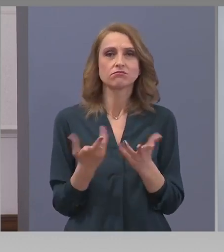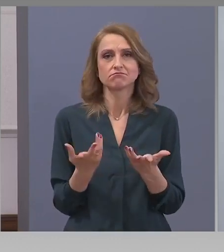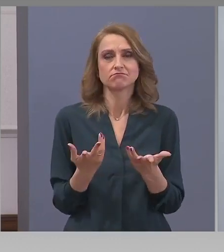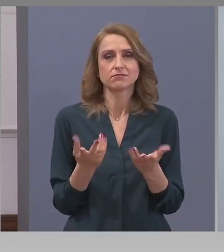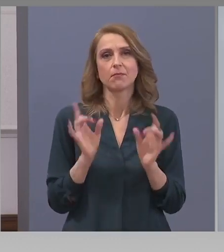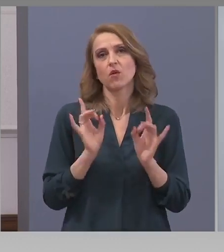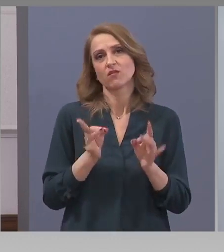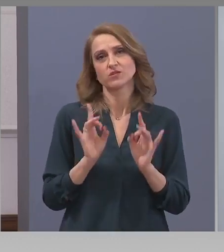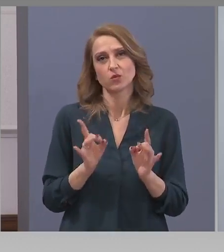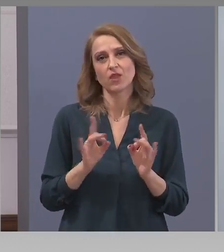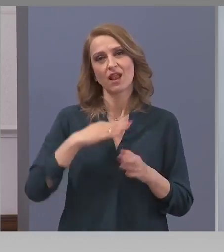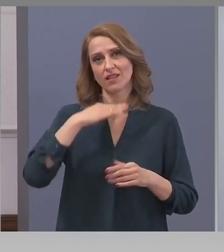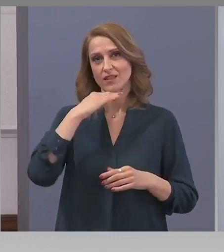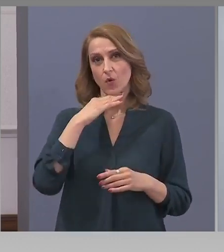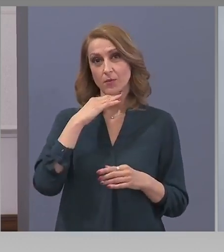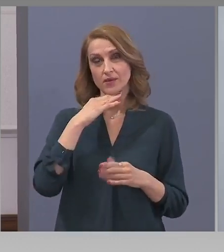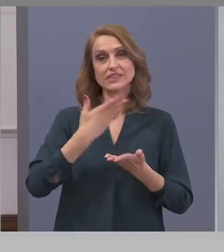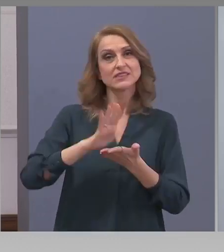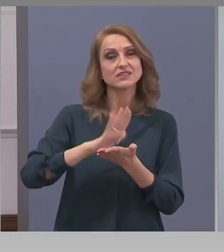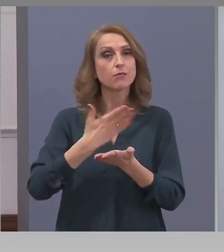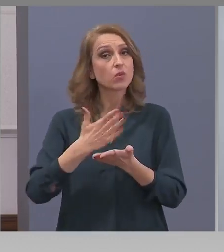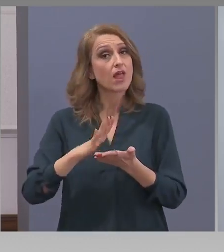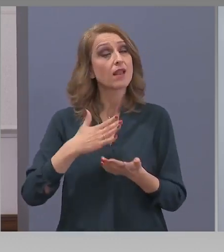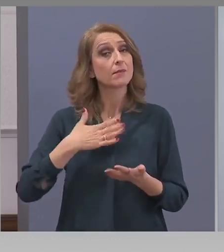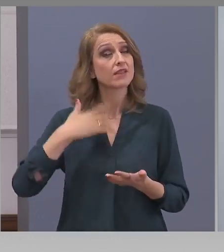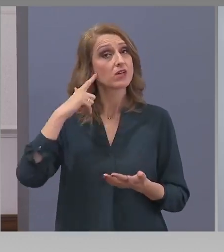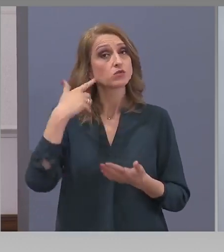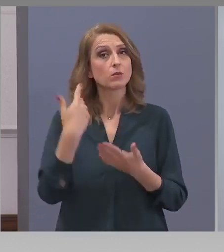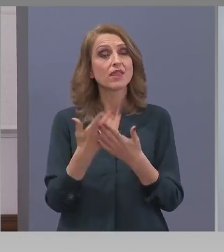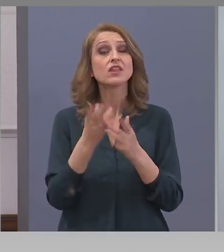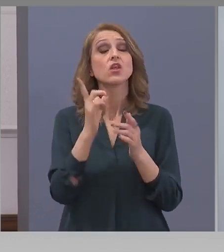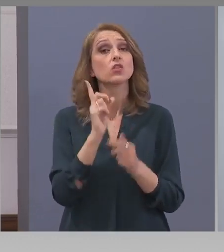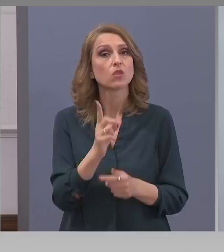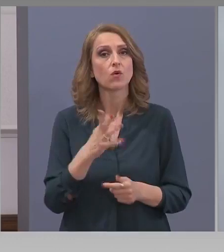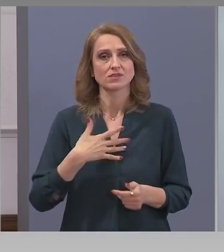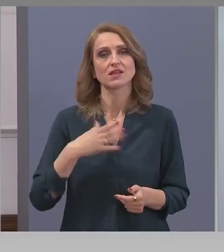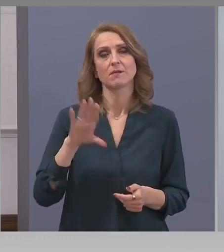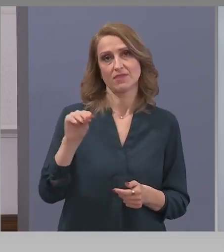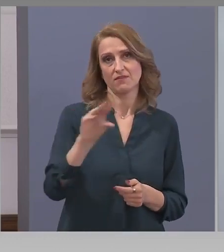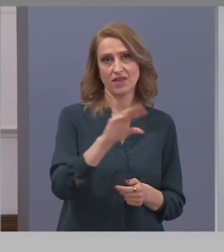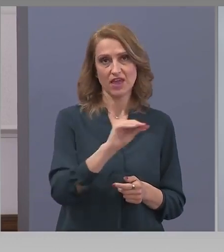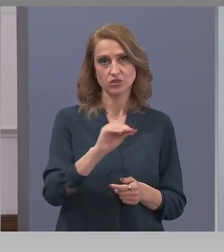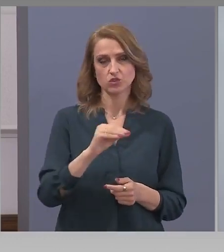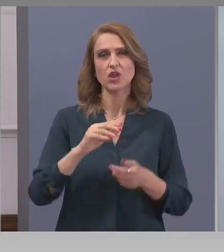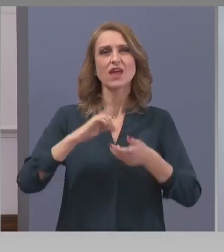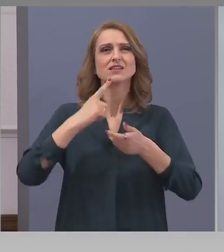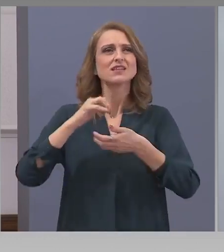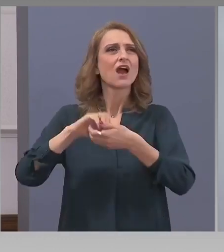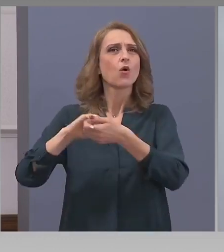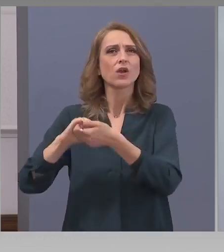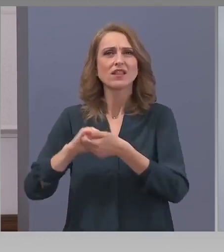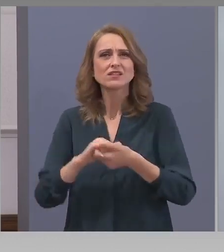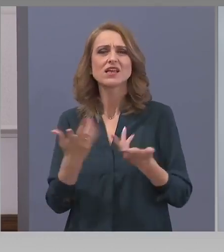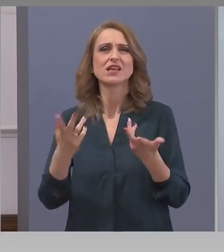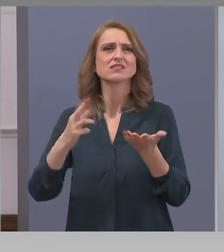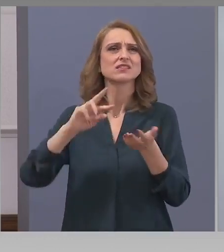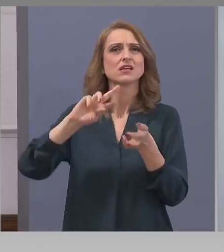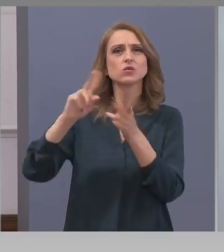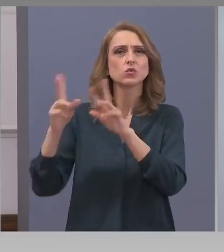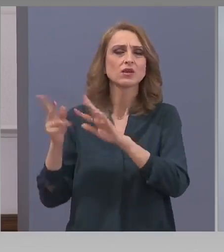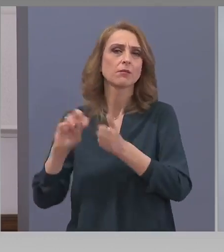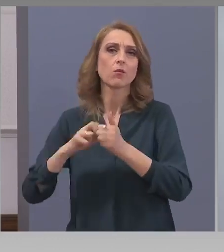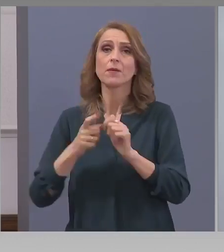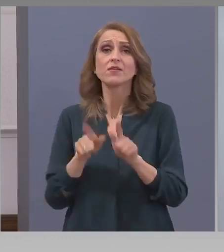опит, споделяме мнение, но искам да ви кажа, че организационни и други подобни проблеми все пак